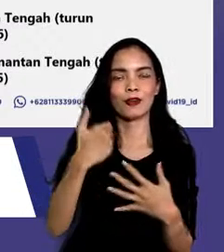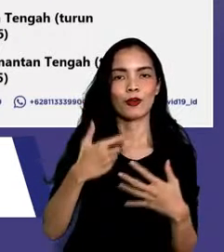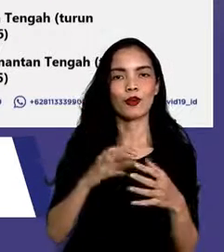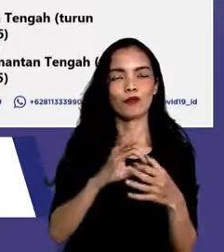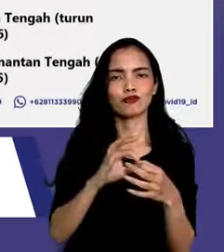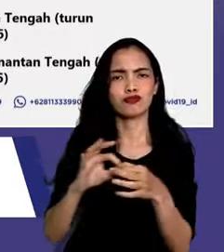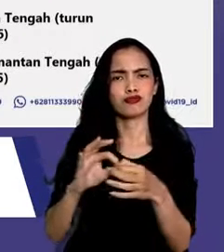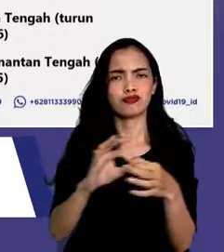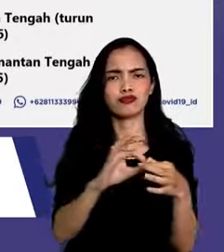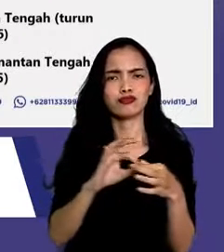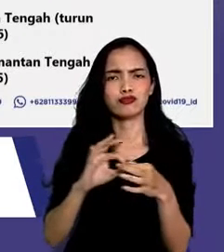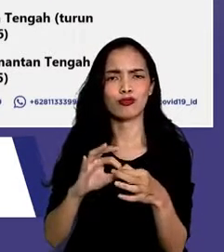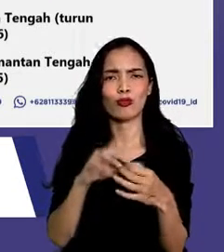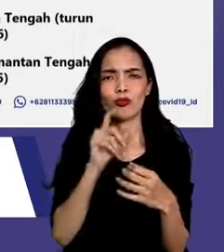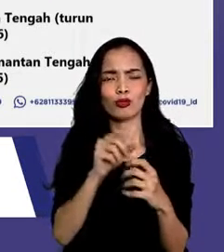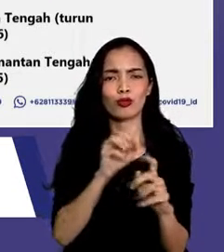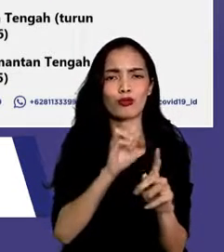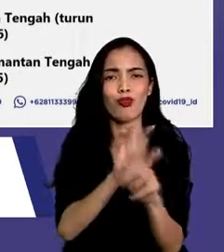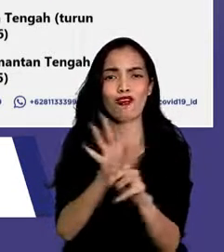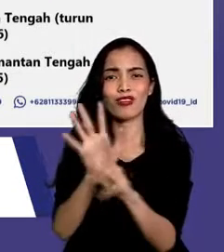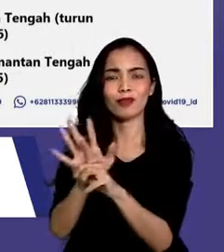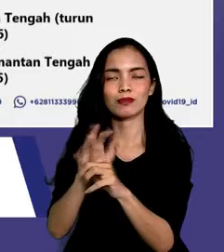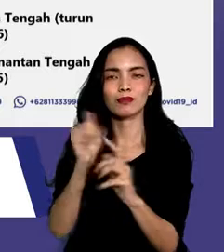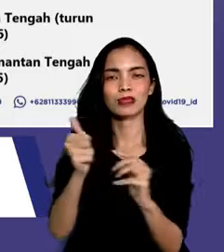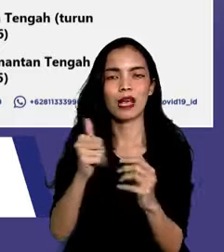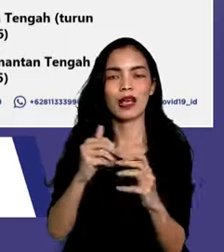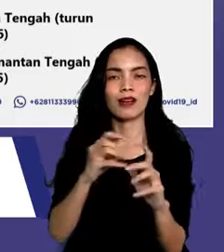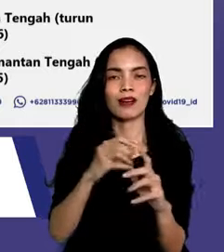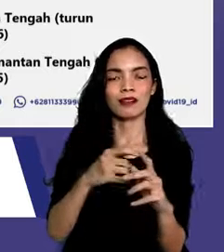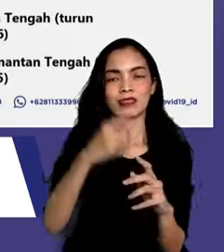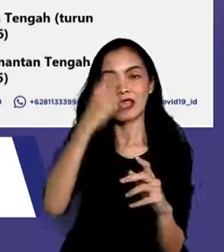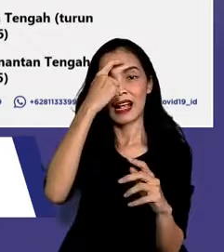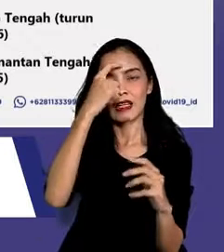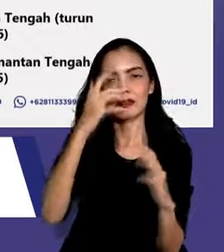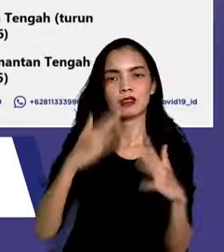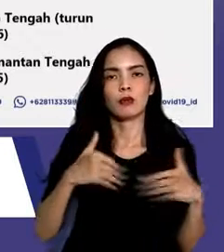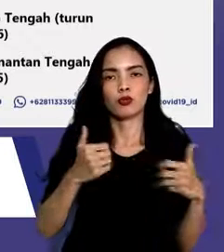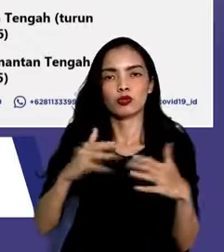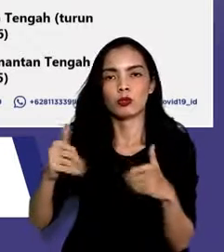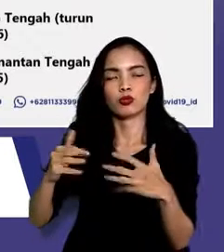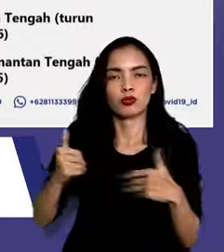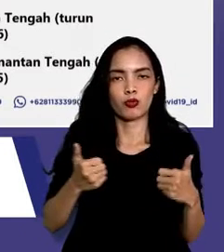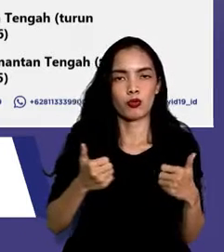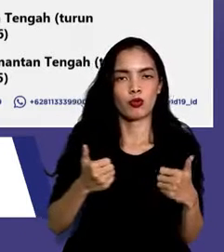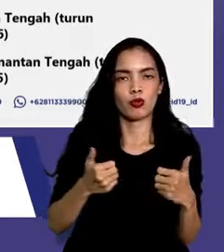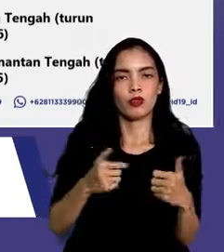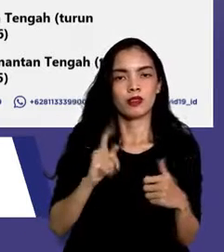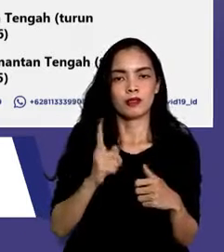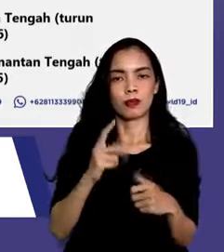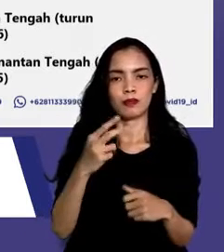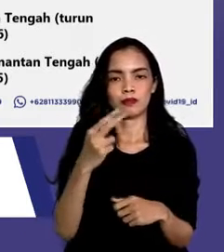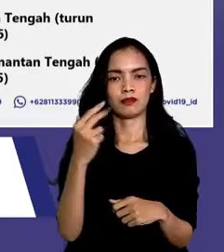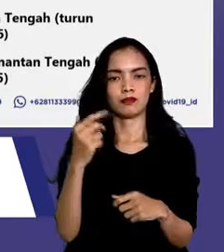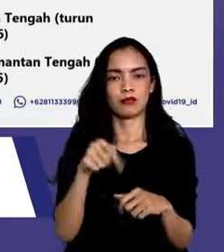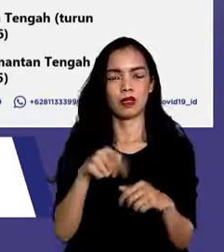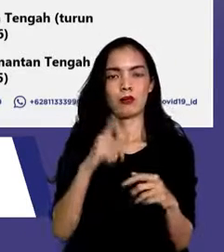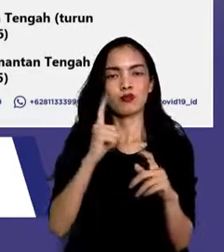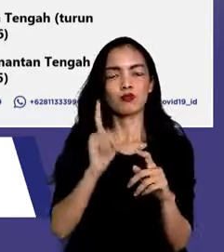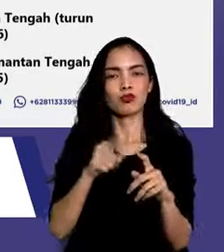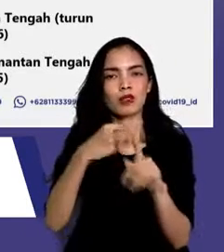Tentunya penurunan ini harus terus dipertahankan, Dengan kasus aktif di tingkat nasional yang saat ini masih mencapai sekitar